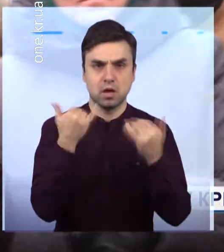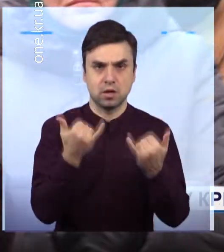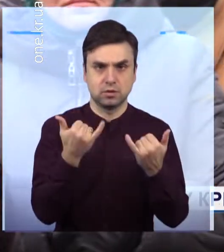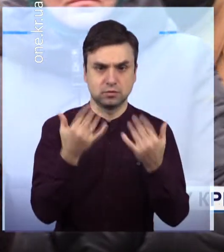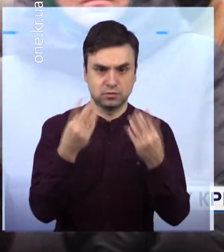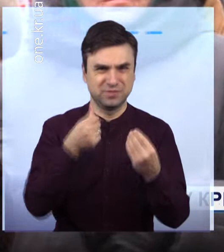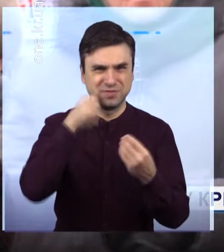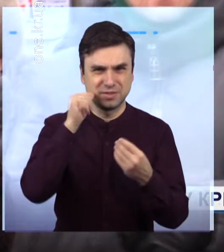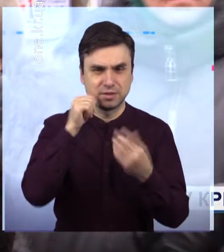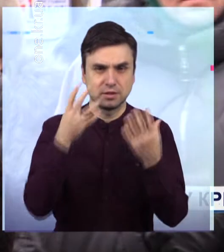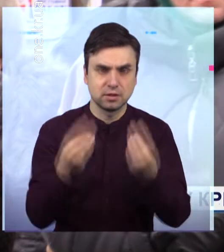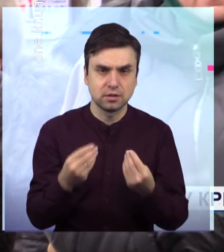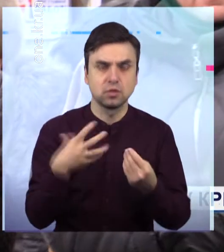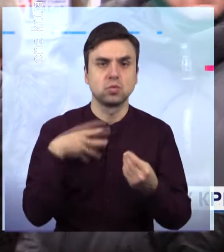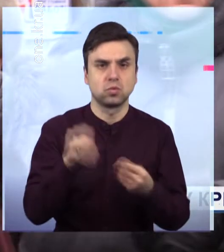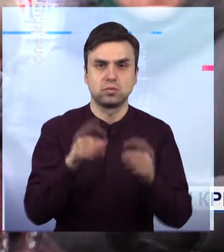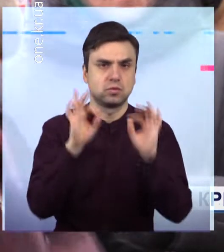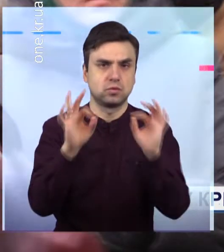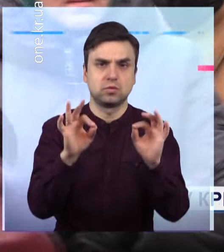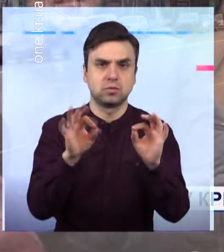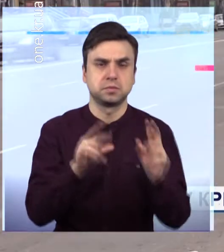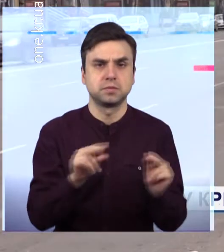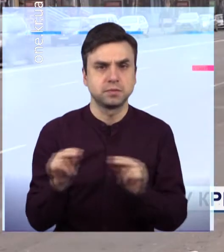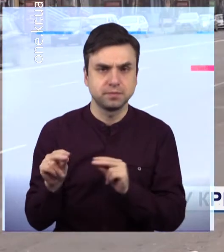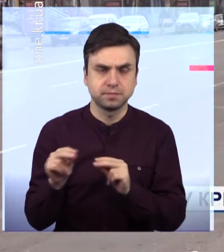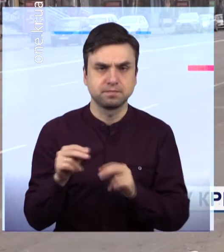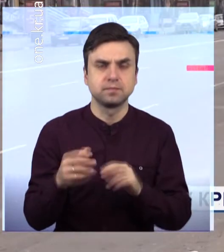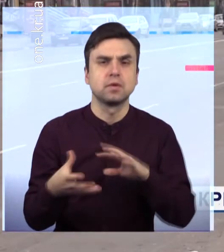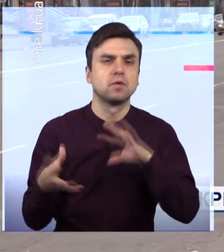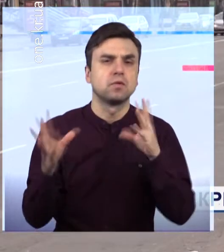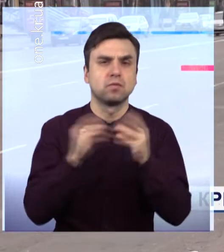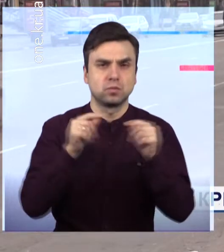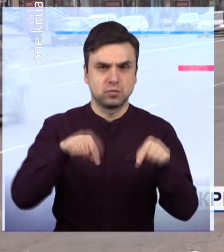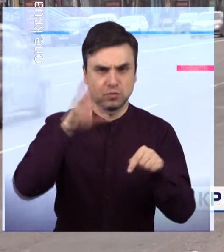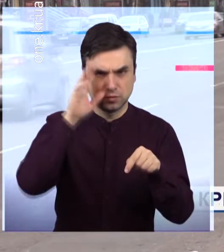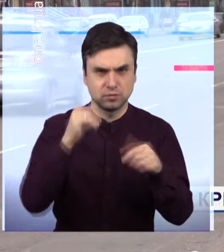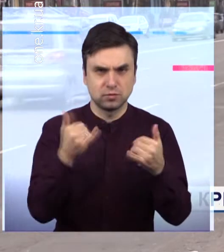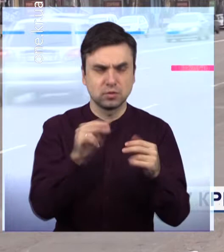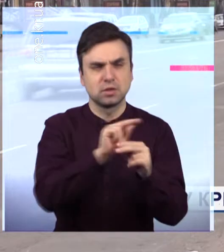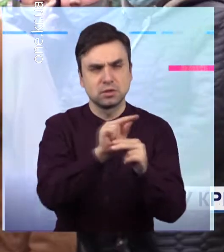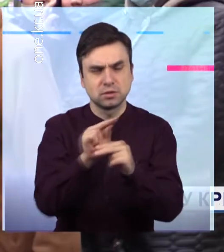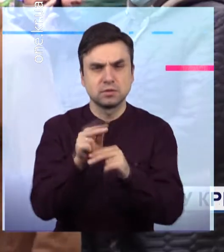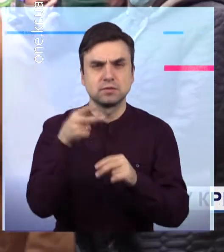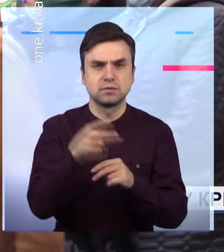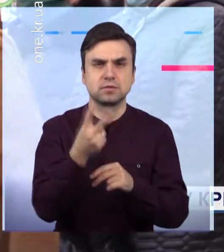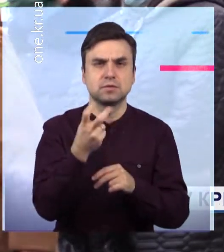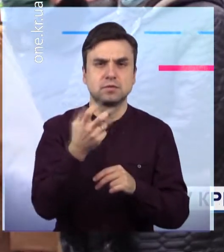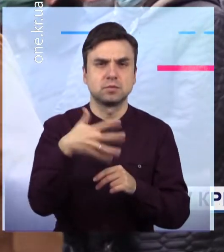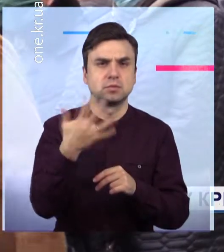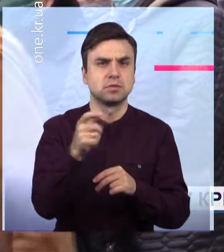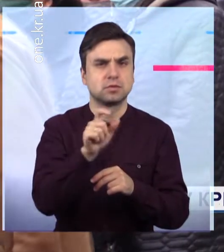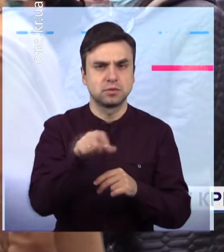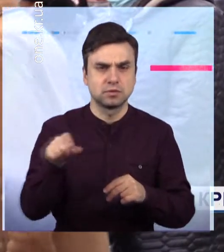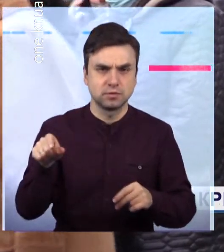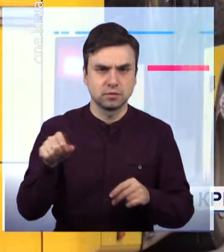зафіксовано Загалом на сьогодні у Кривому Розі від коронавірусу лікується 2255 пацієнтів З них 93